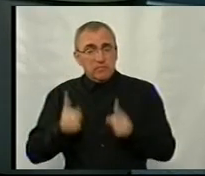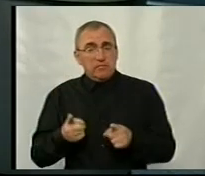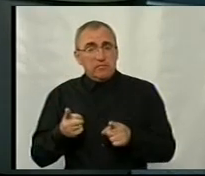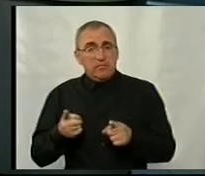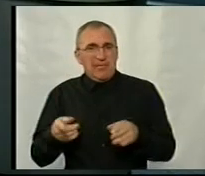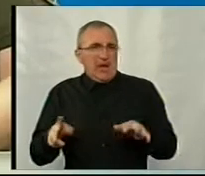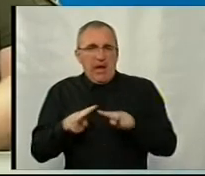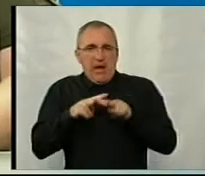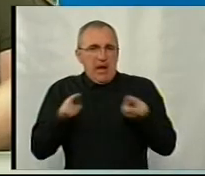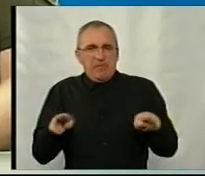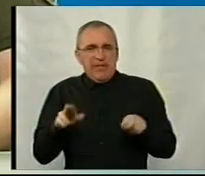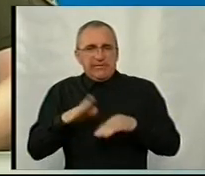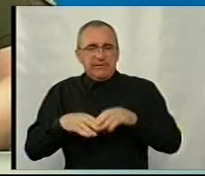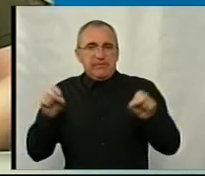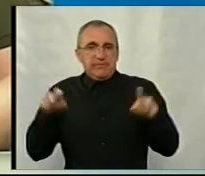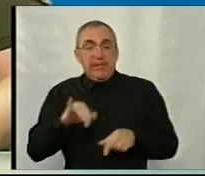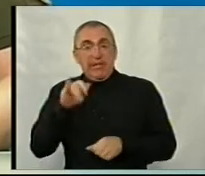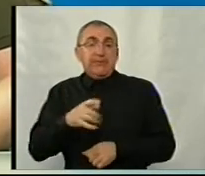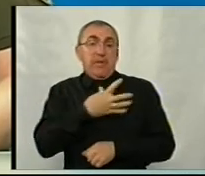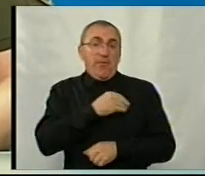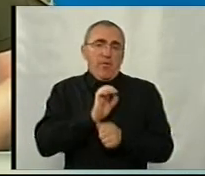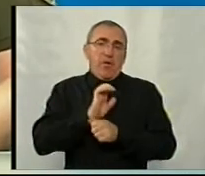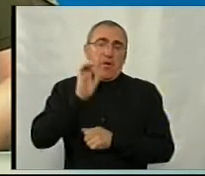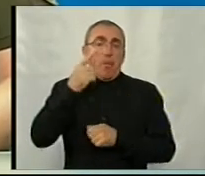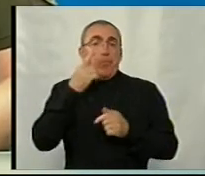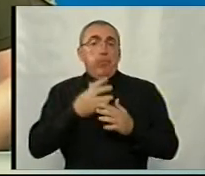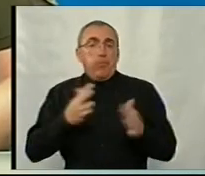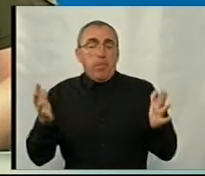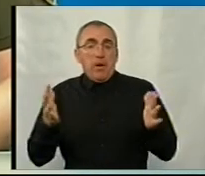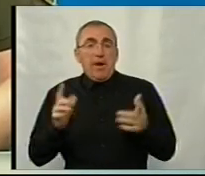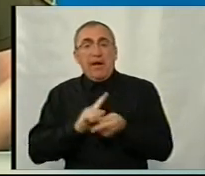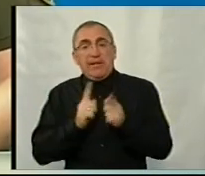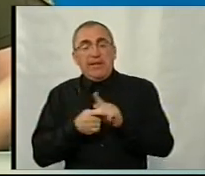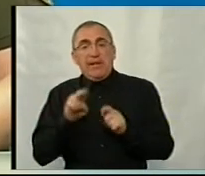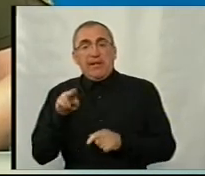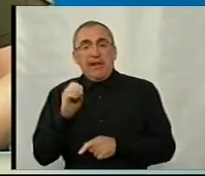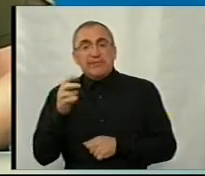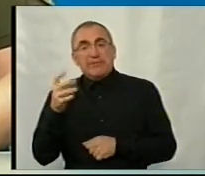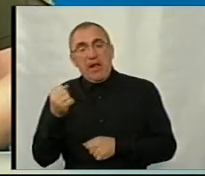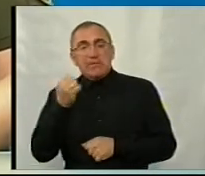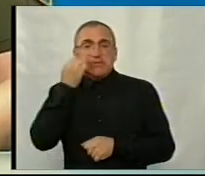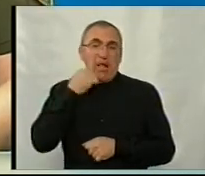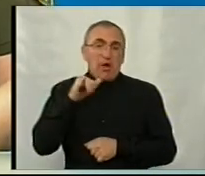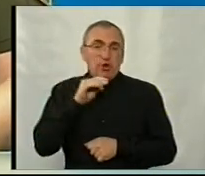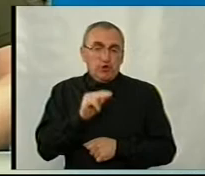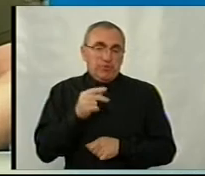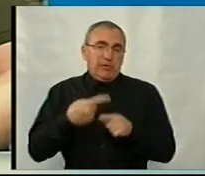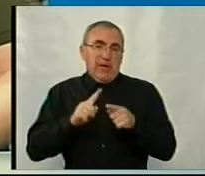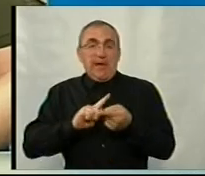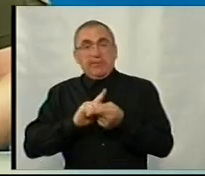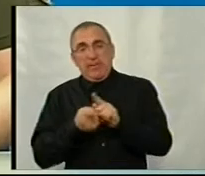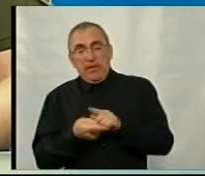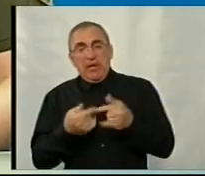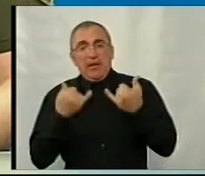спеціальності. Можливо, з Львова будуть направляти більше, замість Десни направляти на Старичі, тому відбудеться така заміна.